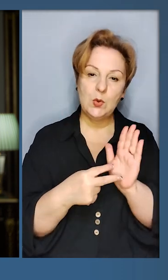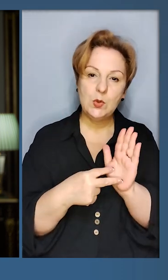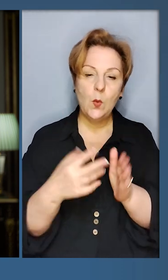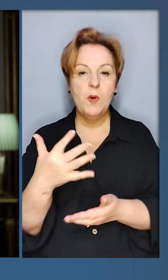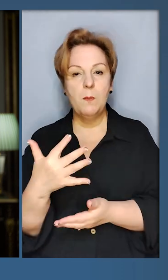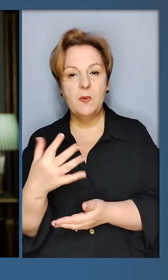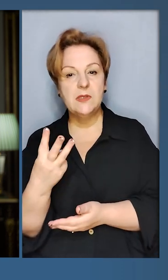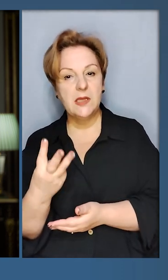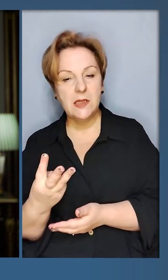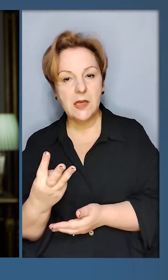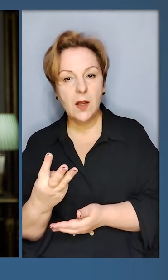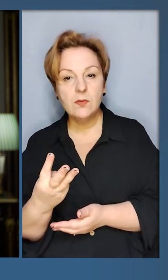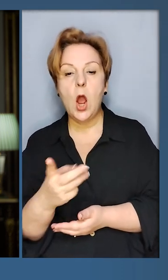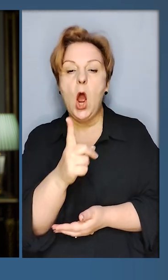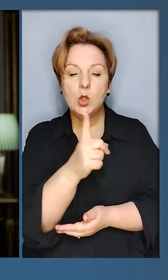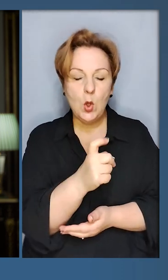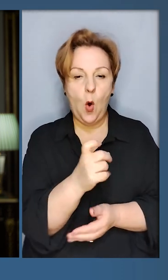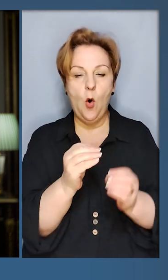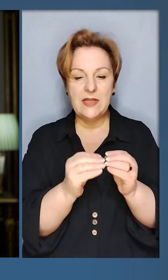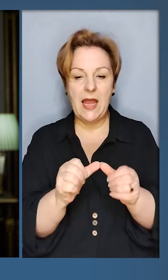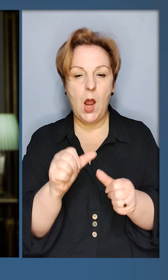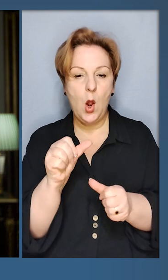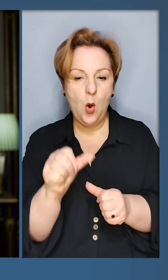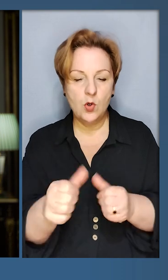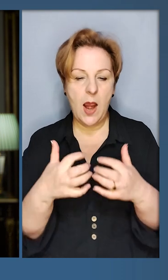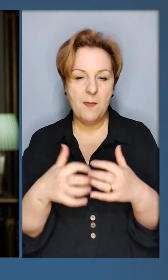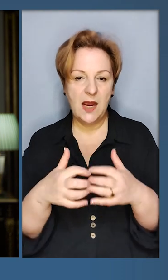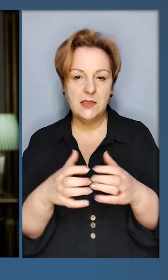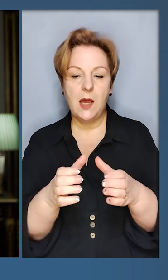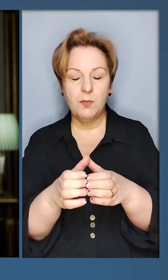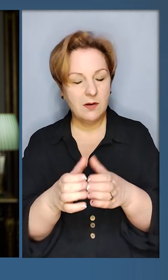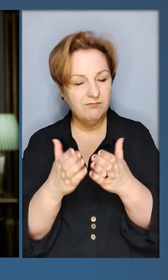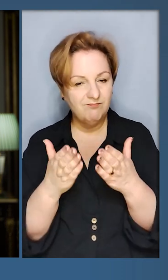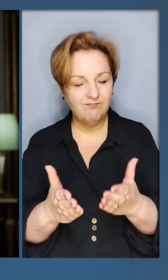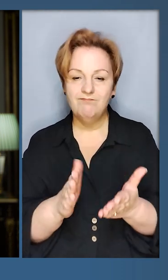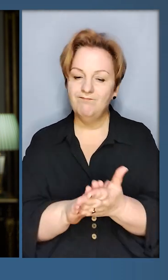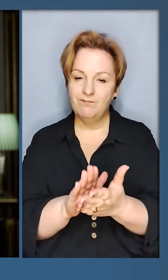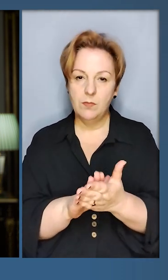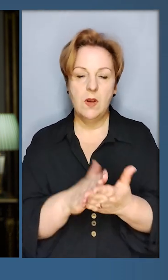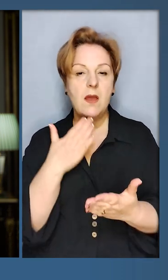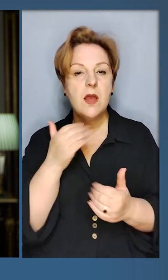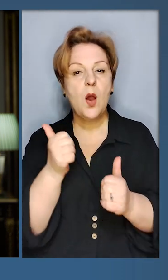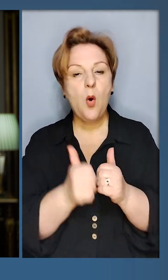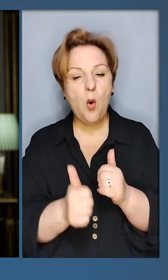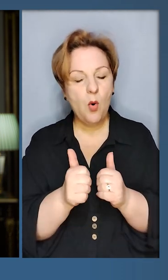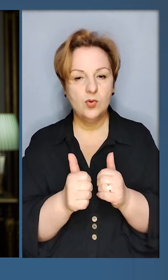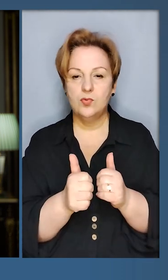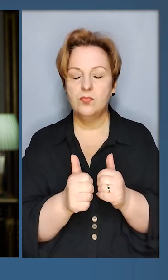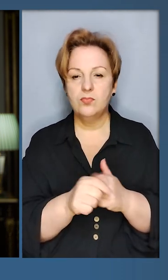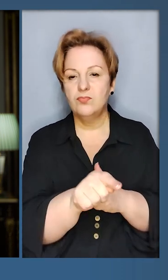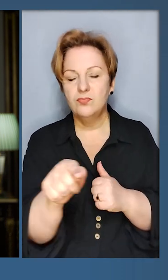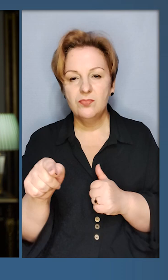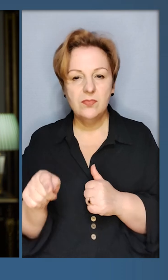47-ма, 53-та та 110-та окремі механізовані бригади. Я дякую кожному воїну.